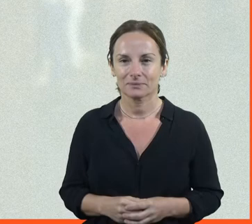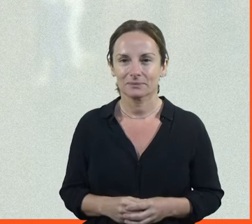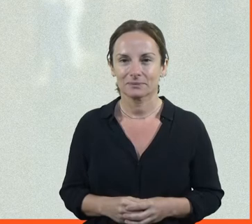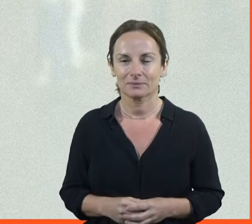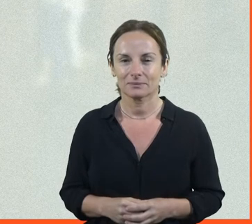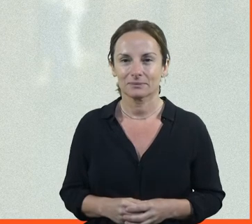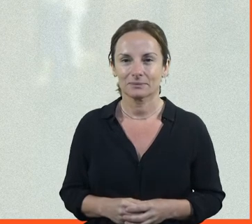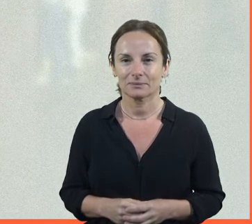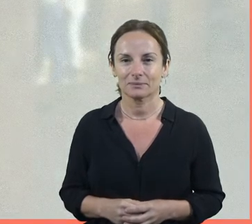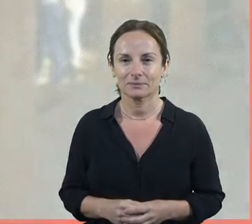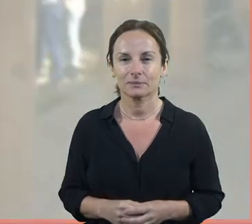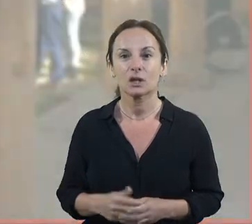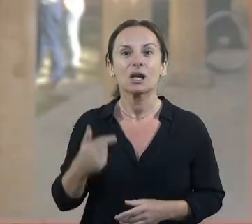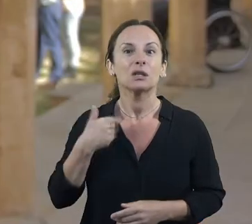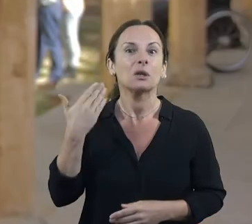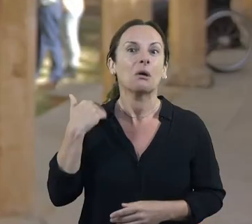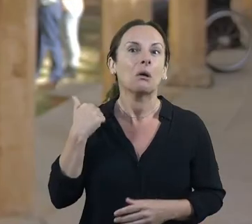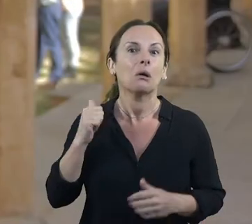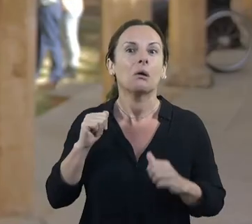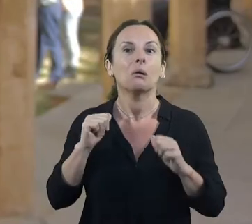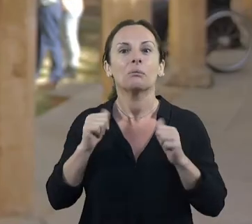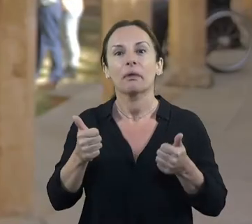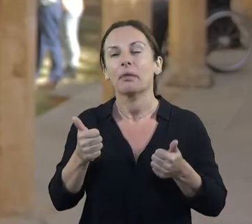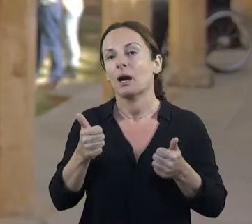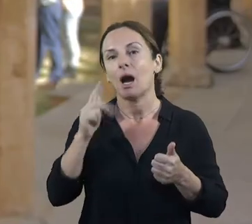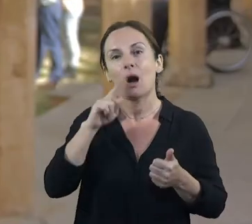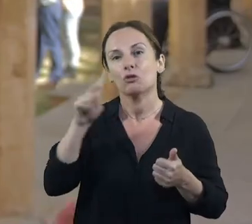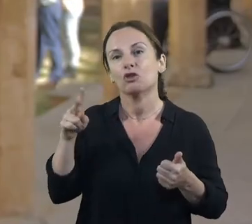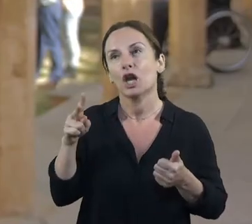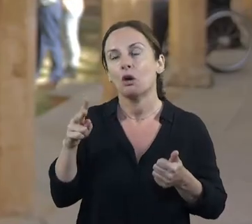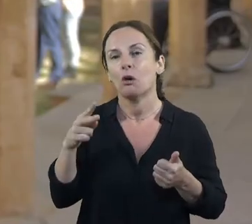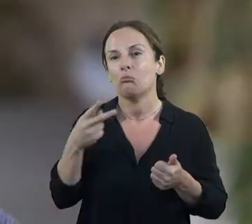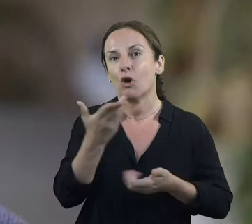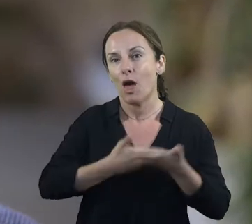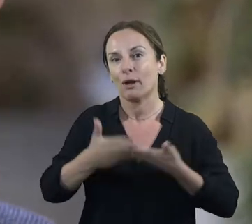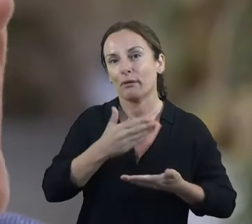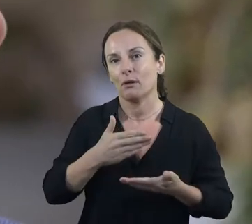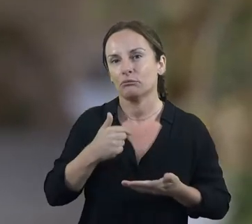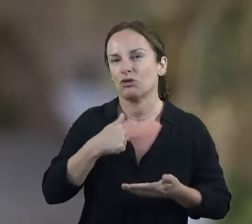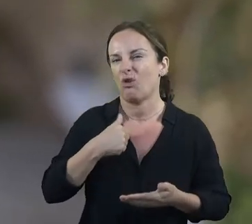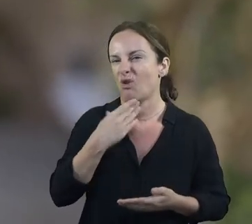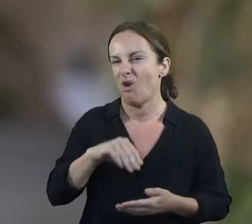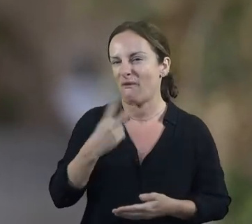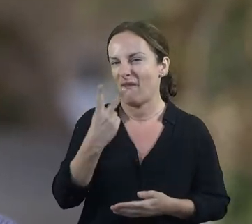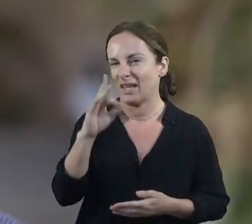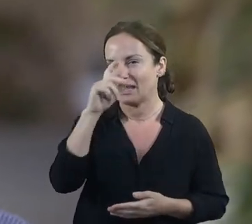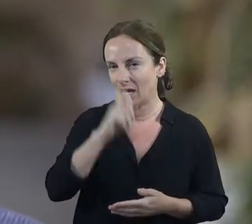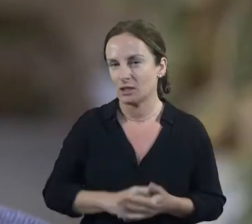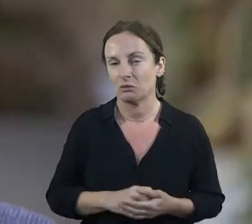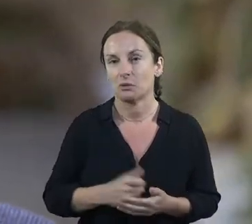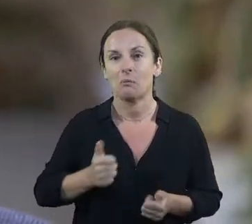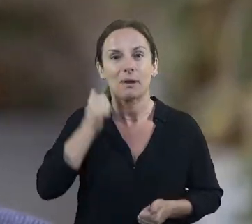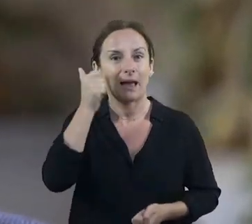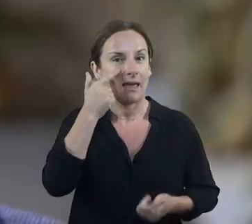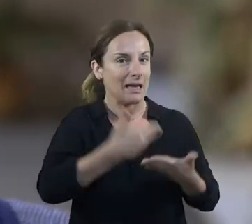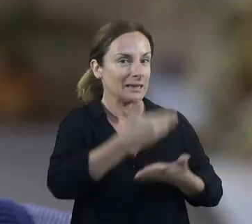Jo vaig començar a col·laborar amb museus que tenia 20 anys perquè vaig llegir un article sobre tema d'educació